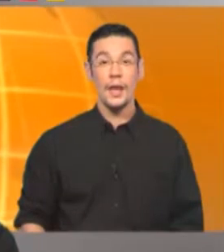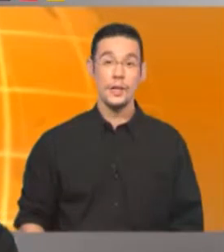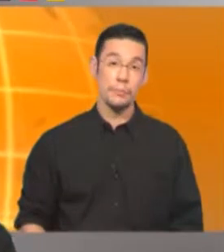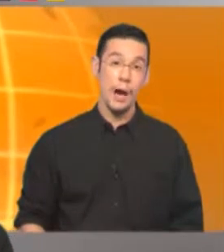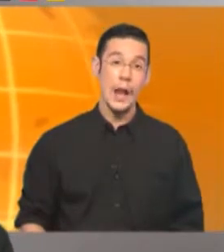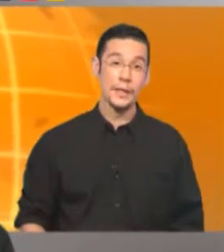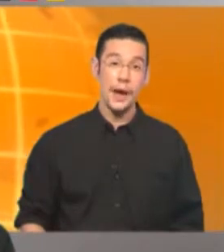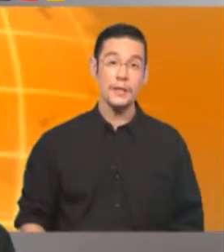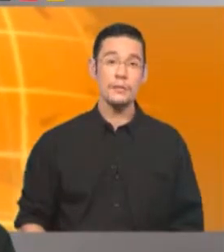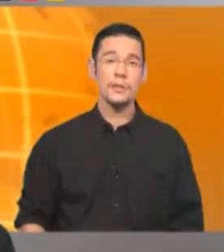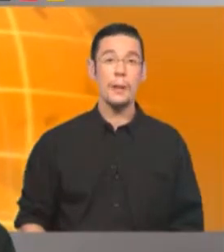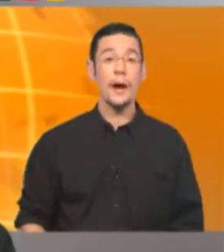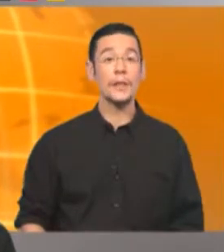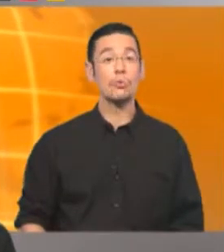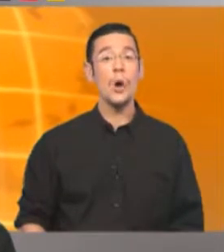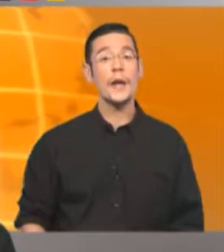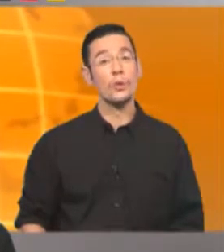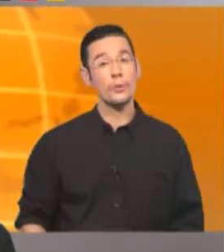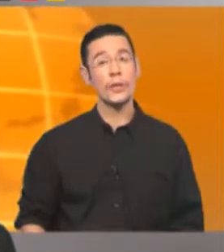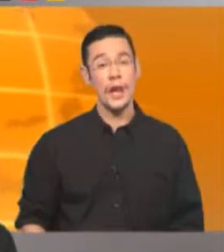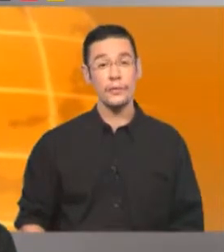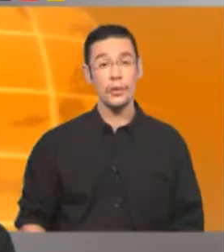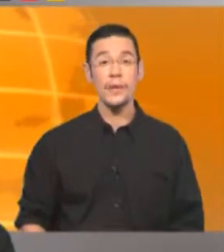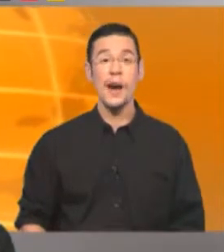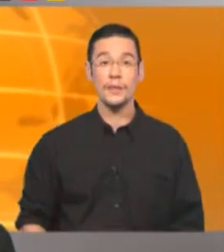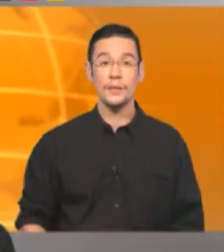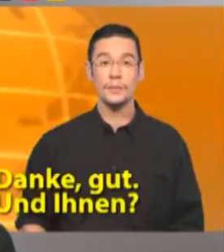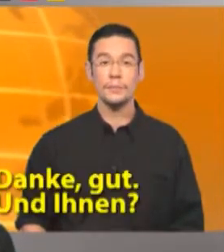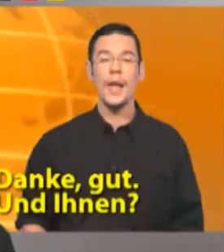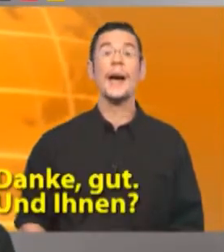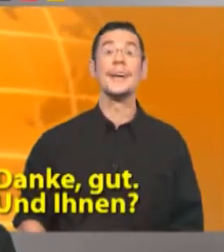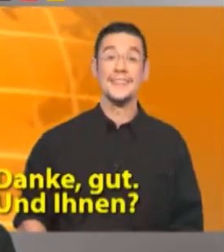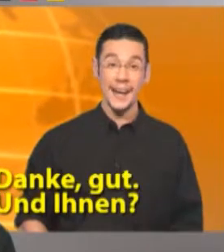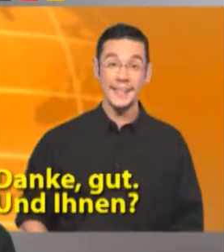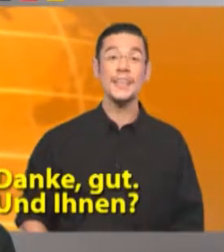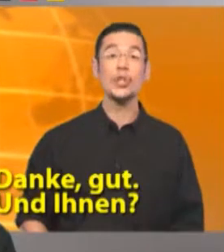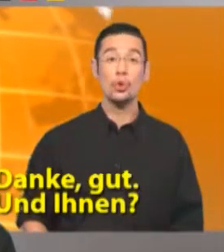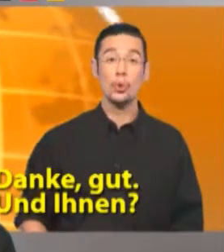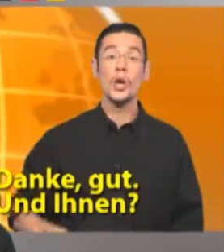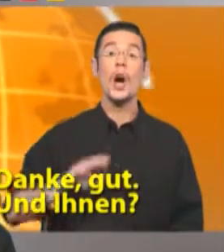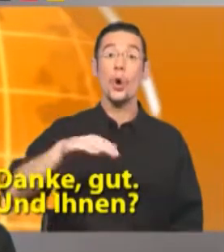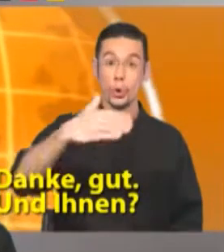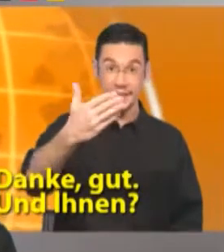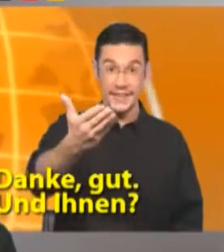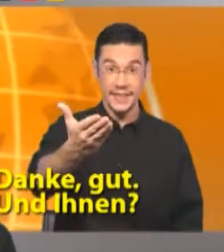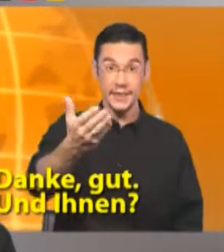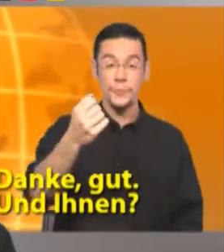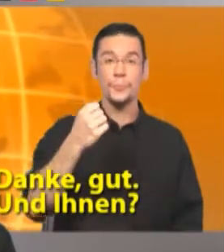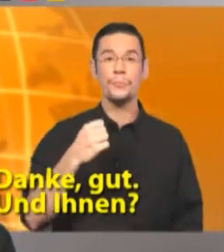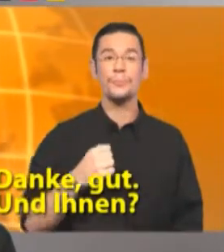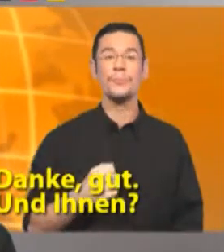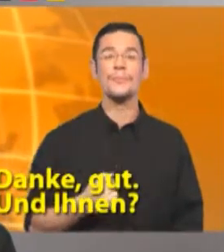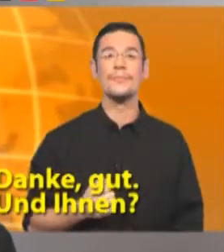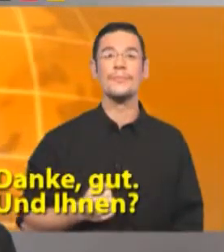Im Allgemeinen wird dabei nur eine höfliche Antwort erwartet. Danke, gut. Und Ihnen?